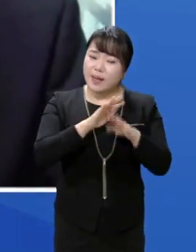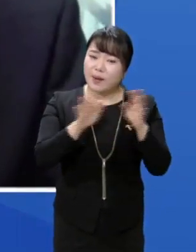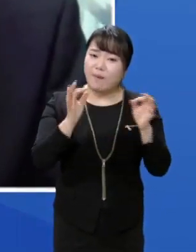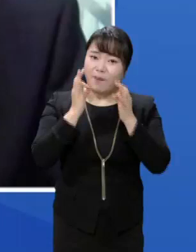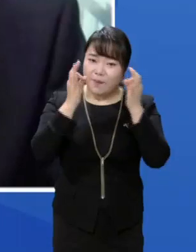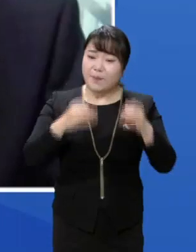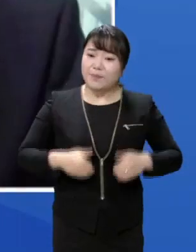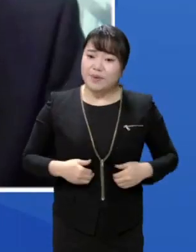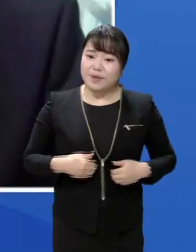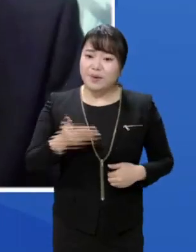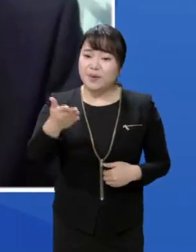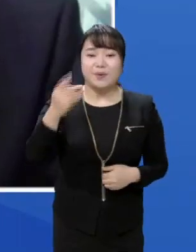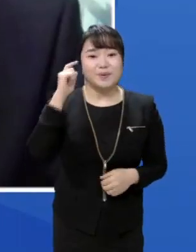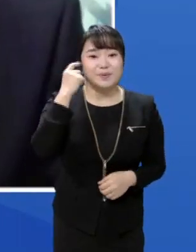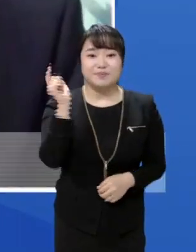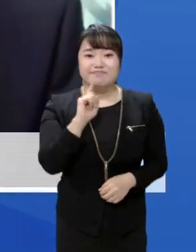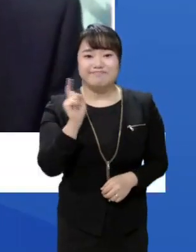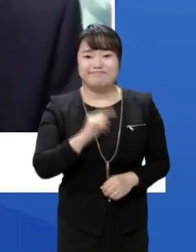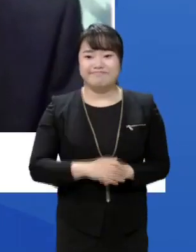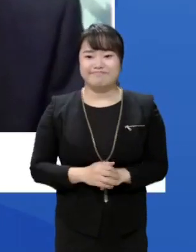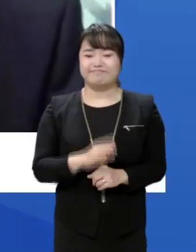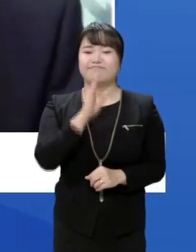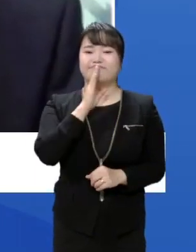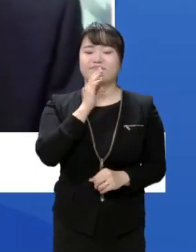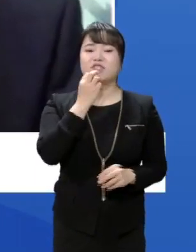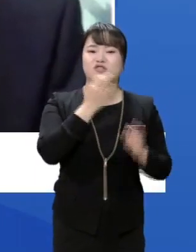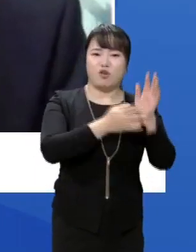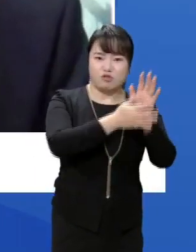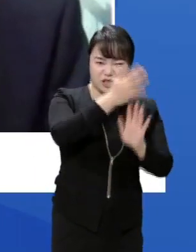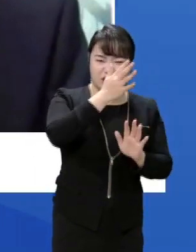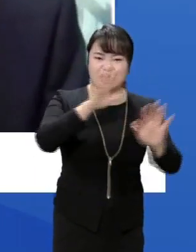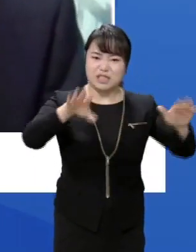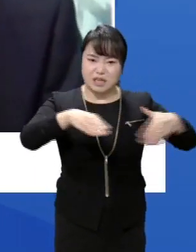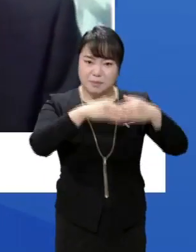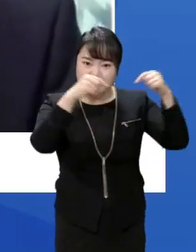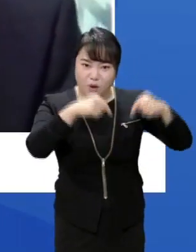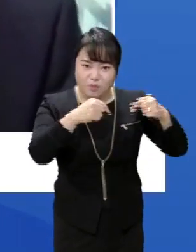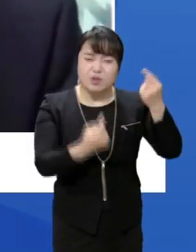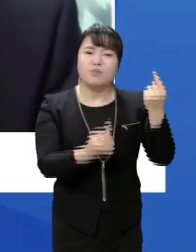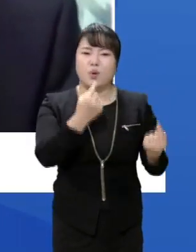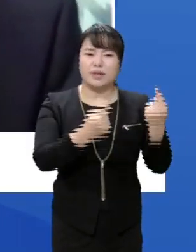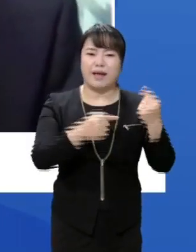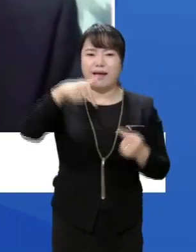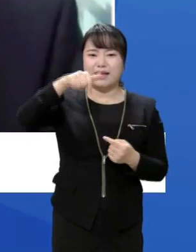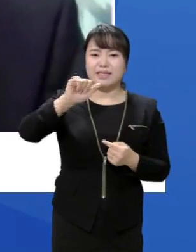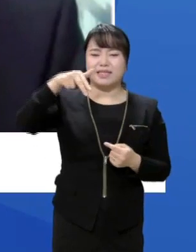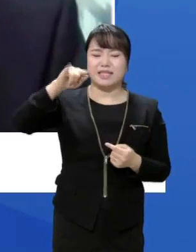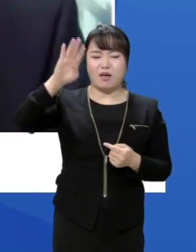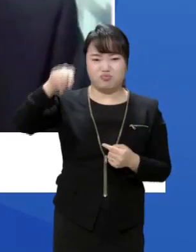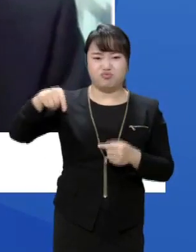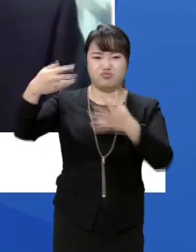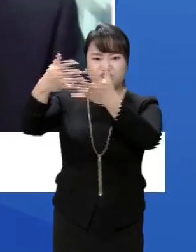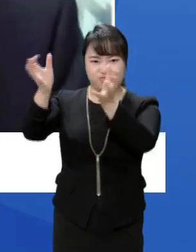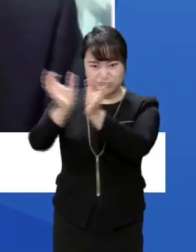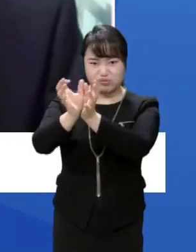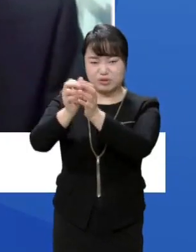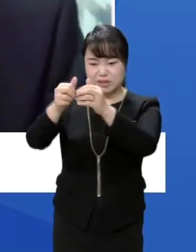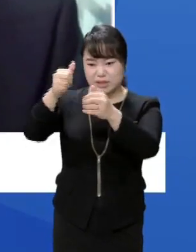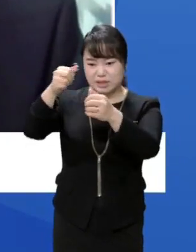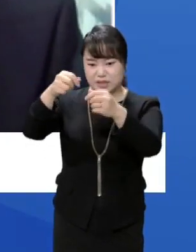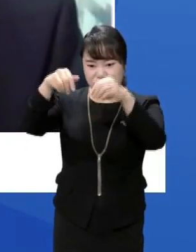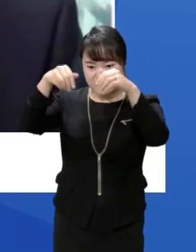않을까 싶은데요. 어떤 입장이세요? 실제 서울시와 협의가 아니라 기재부 산하 예타 담당 기관이 있습니다.